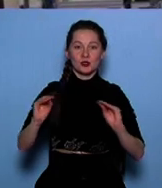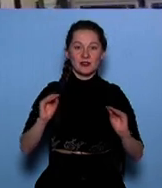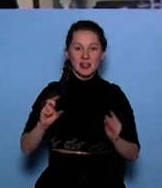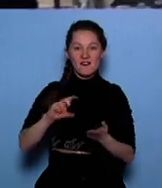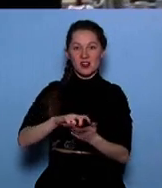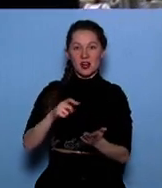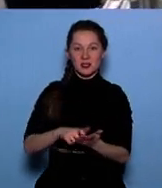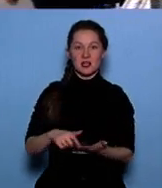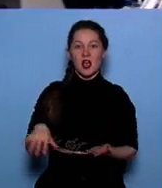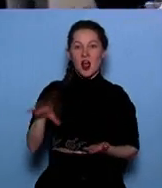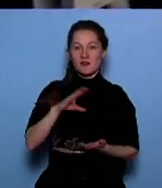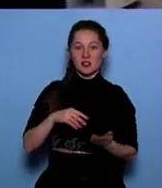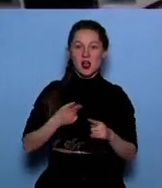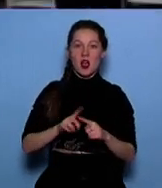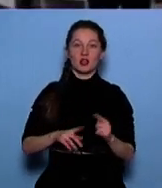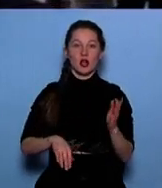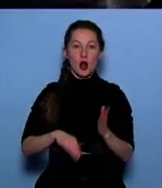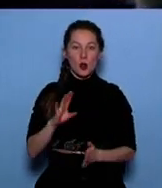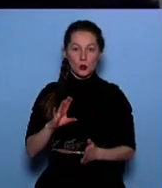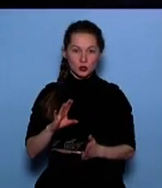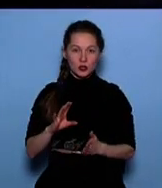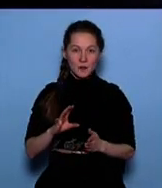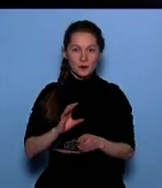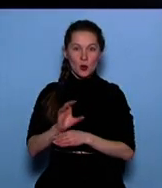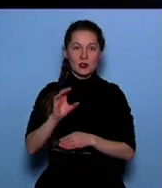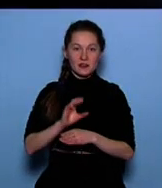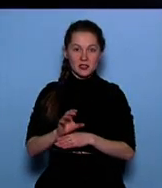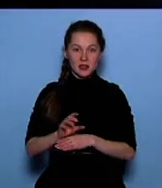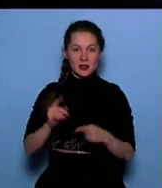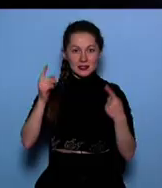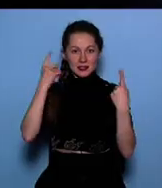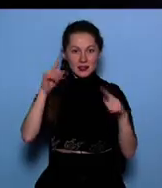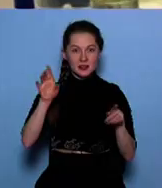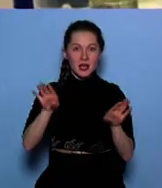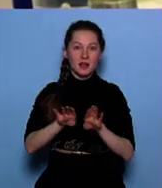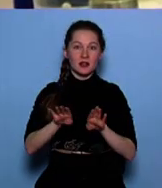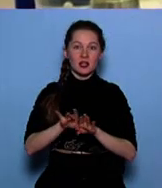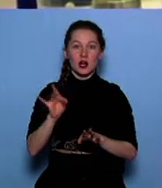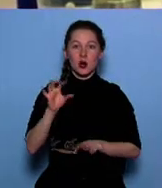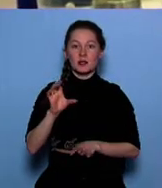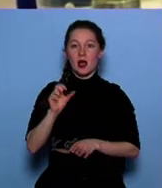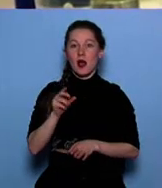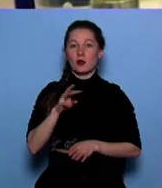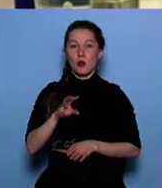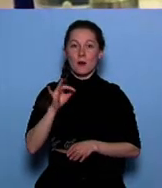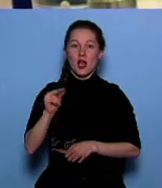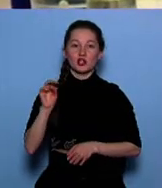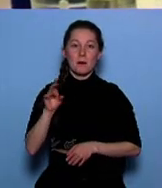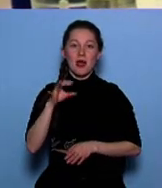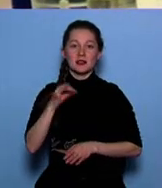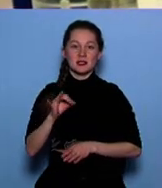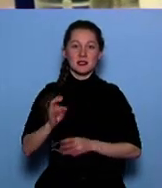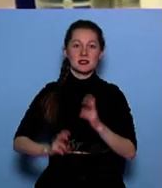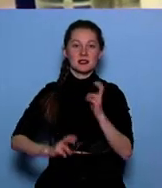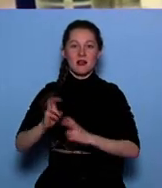агрегаты ведущих мировых производителей. Инициирован проект корпорации «Росатом» и «Чепецким механическим заводом». Как заявили